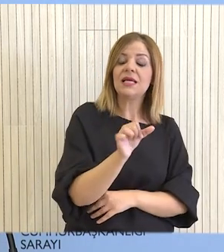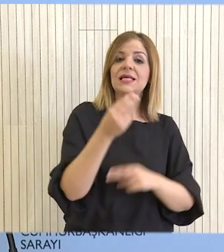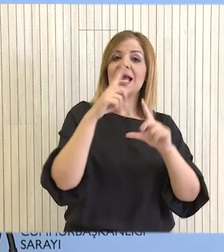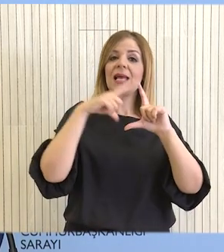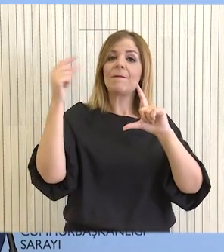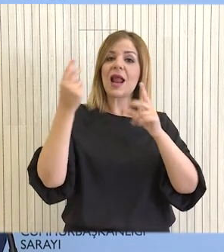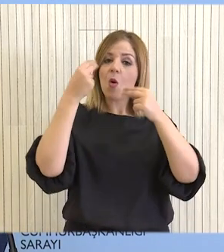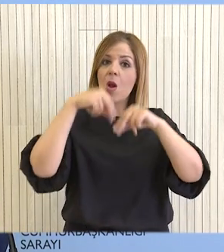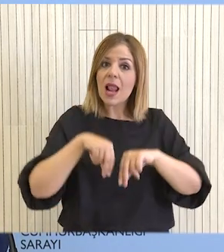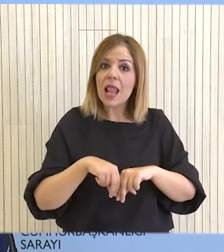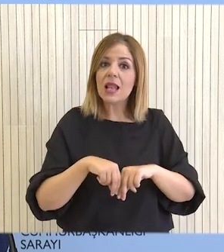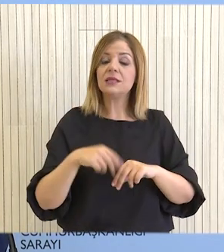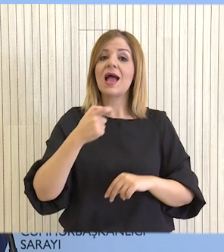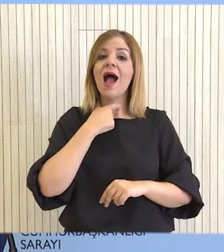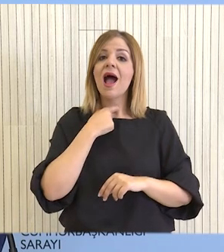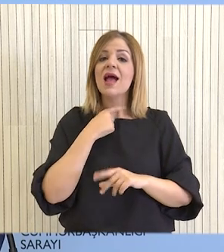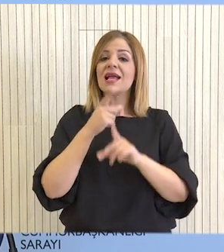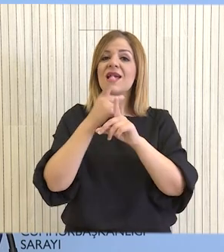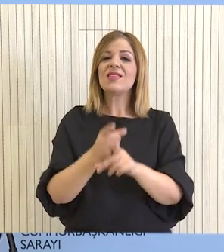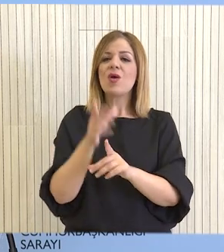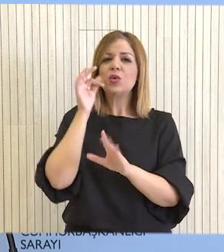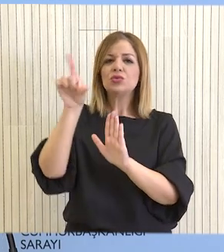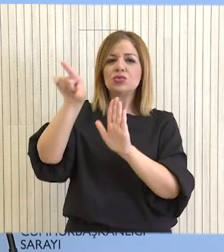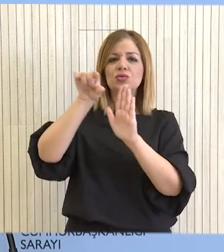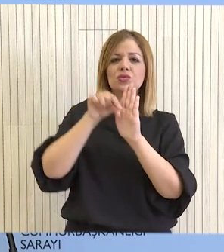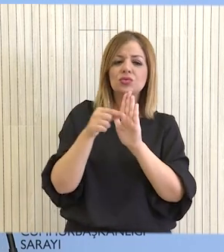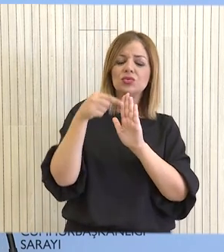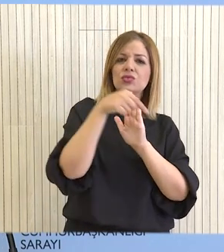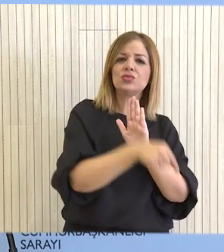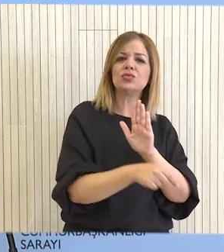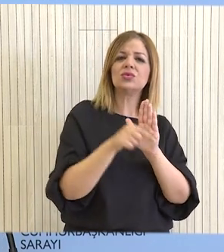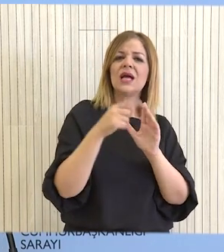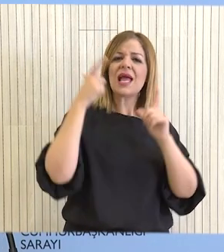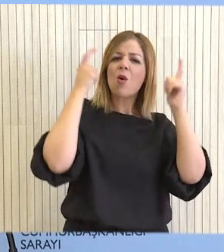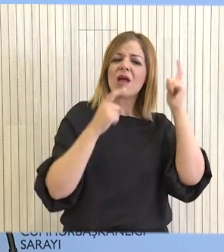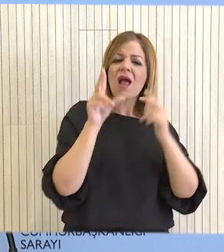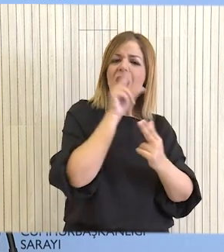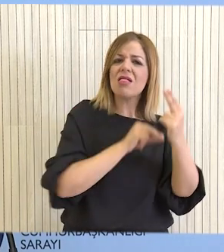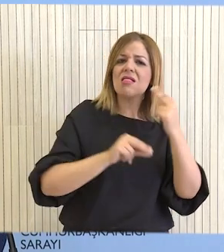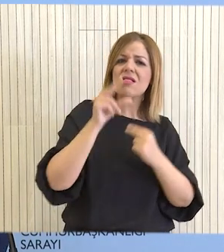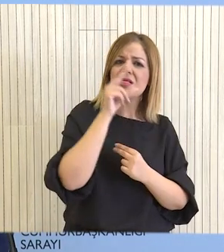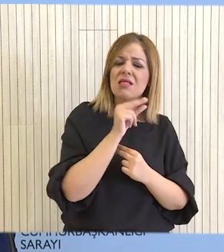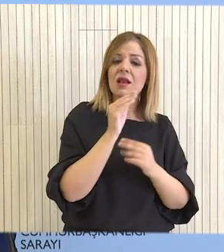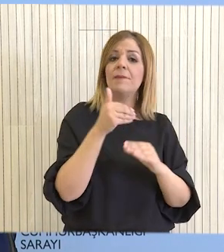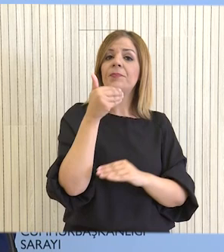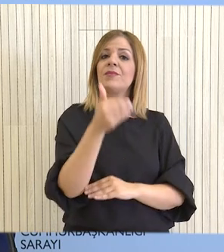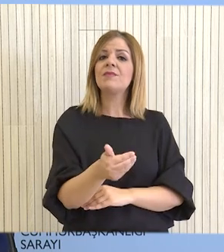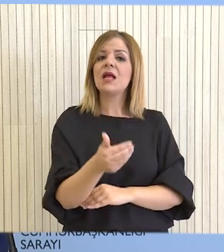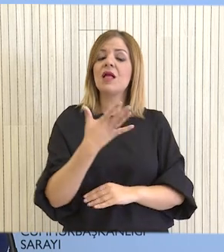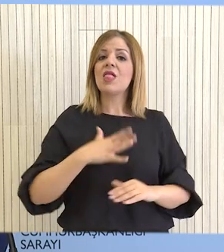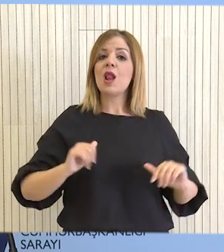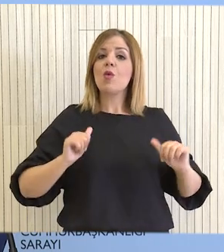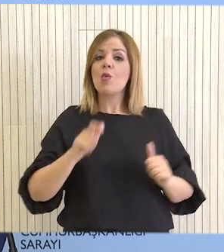του Κυπριακού και ως προς την ανάγκη διορισμού απεσταλμένου από πλευράς του Γενικού Γραμματέα των Ηνωμένων Εθνών, ενώ θα αναπτύξει επίσης και την